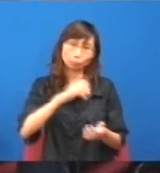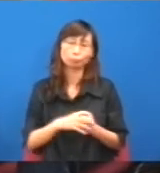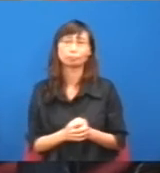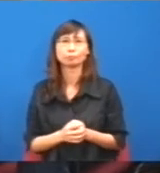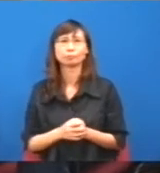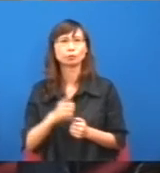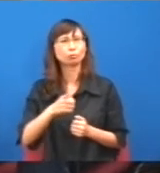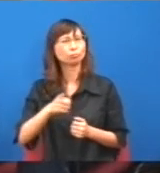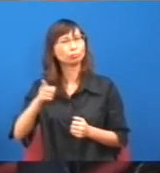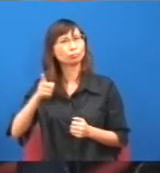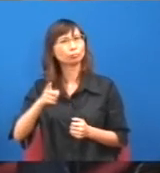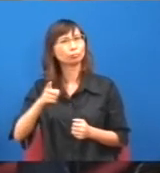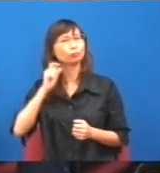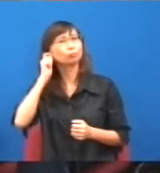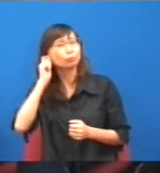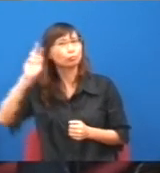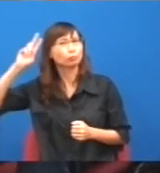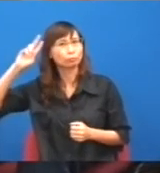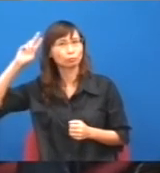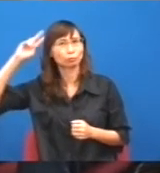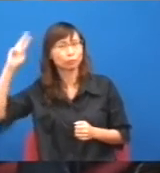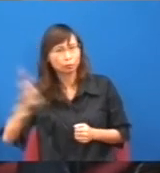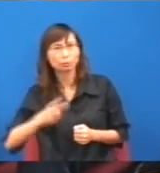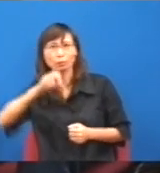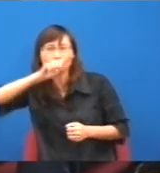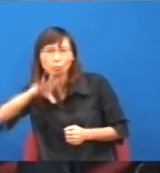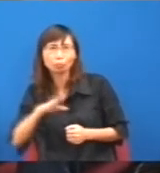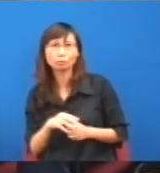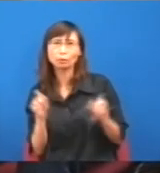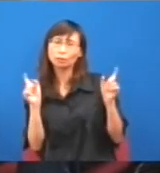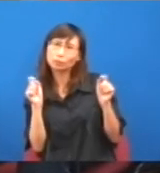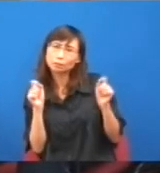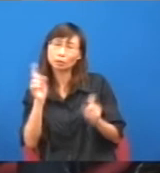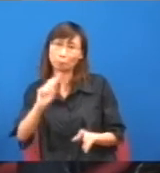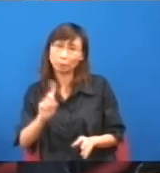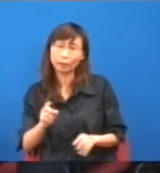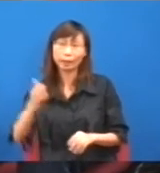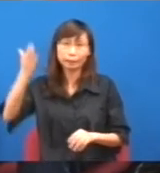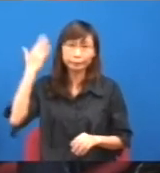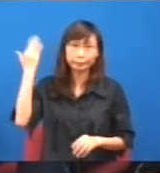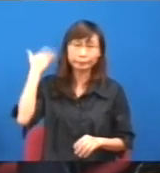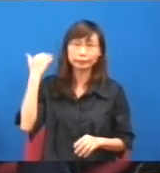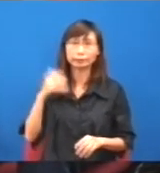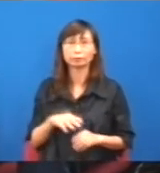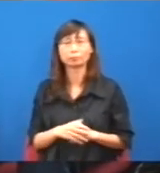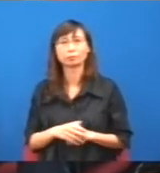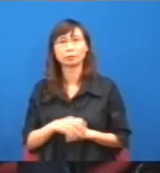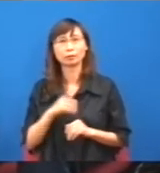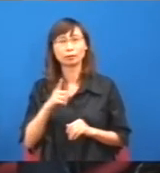他經常這樣說,有甚麼意思呢,為何以前你曾經向線,